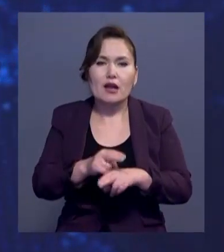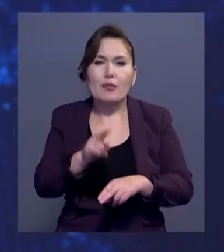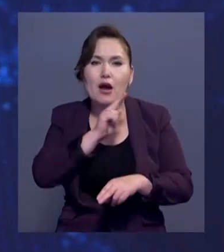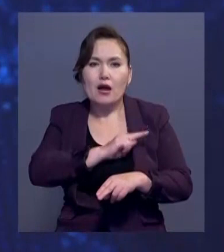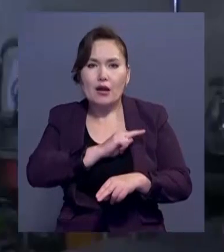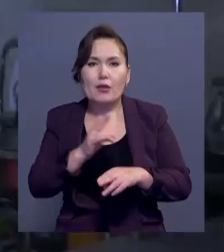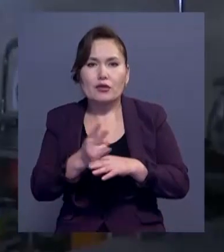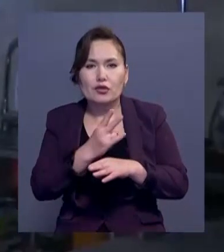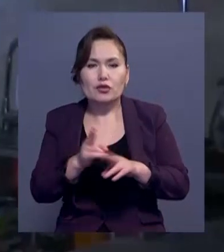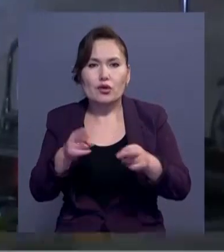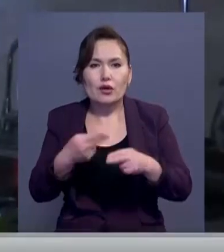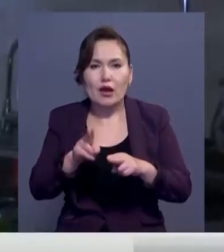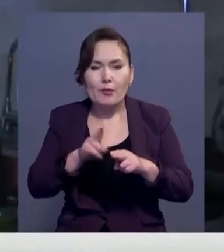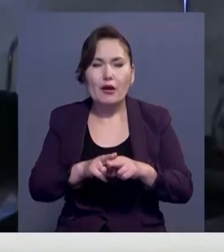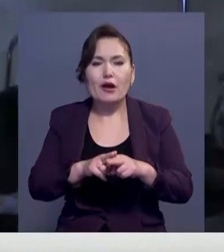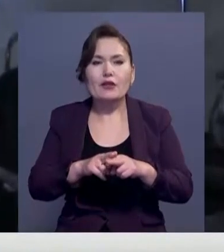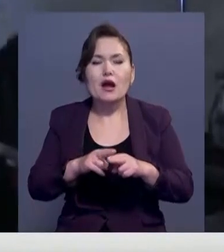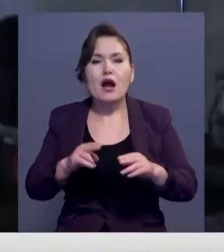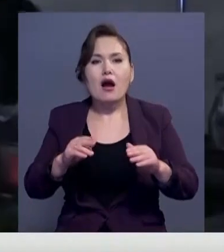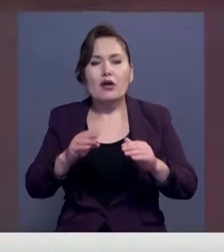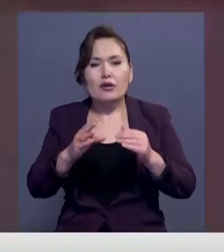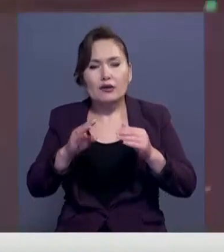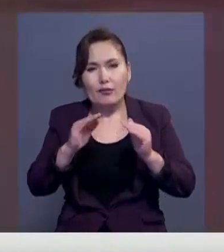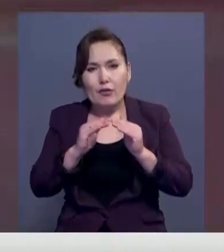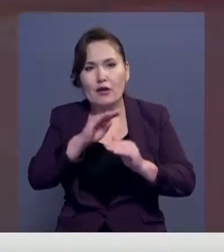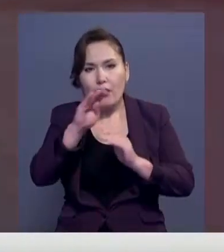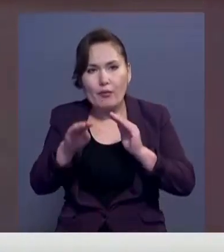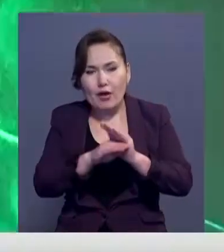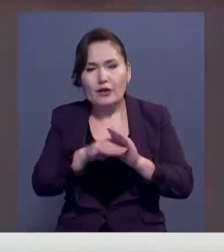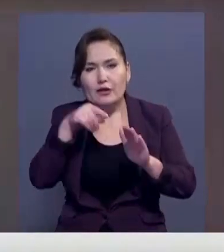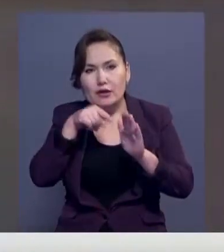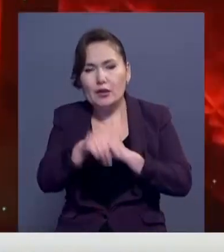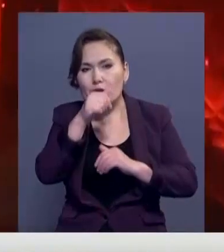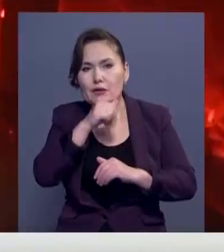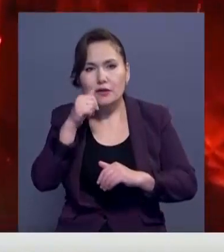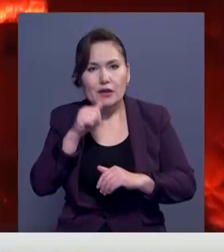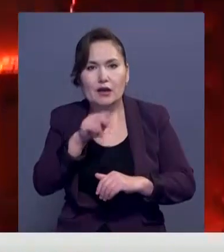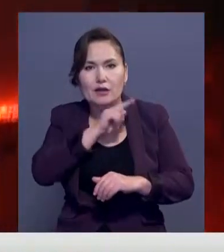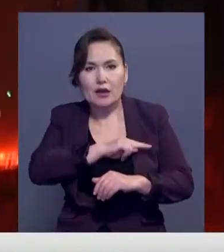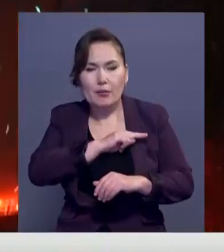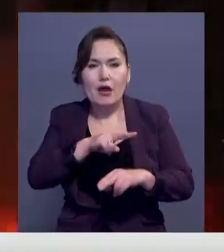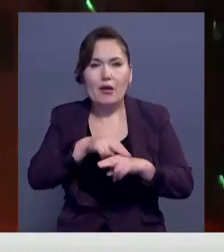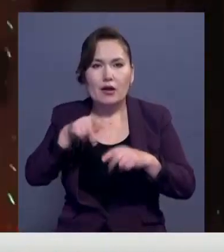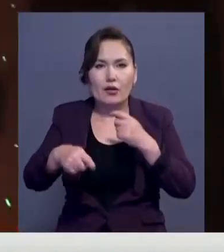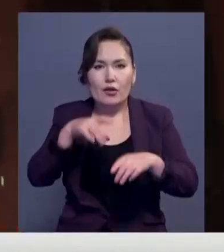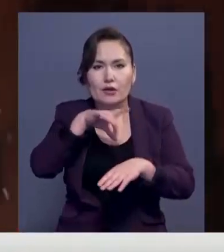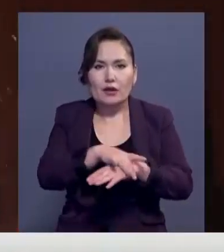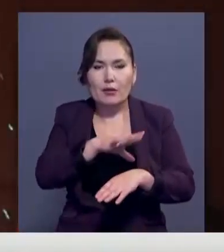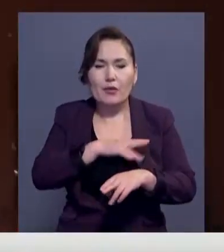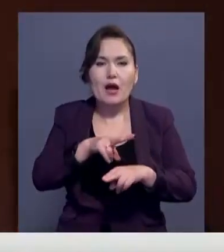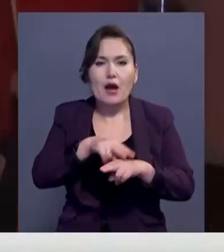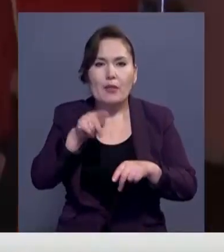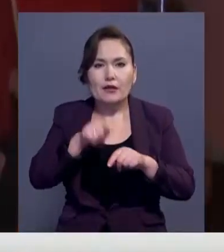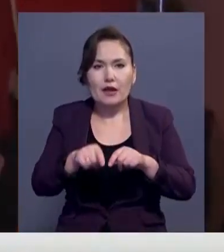батыр көшесіндегі үйдің жерт өлесінде орналысқан мекеменің заңсыз әрекеті рейт кезінде анықталды. Полицейлер